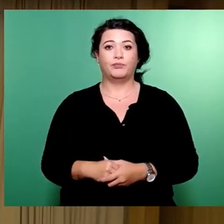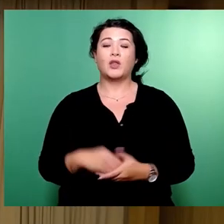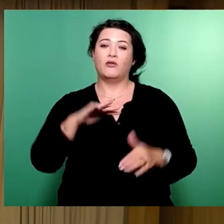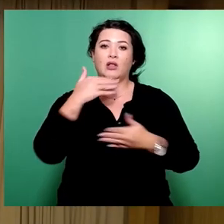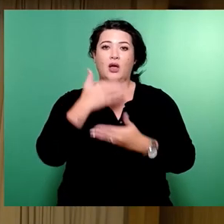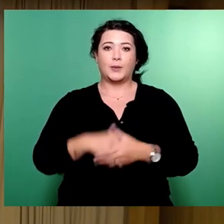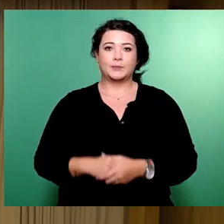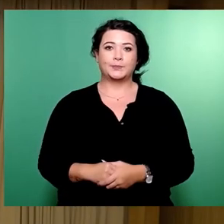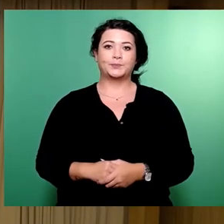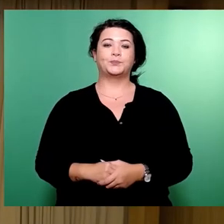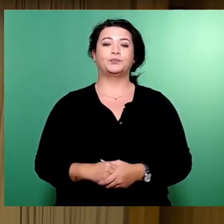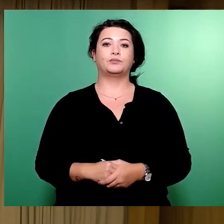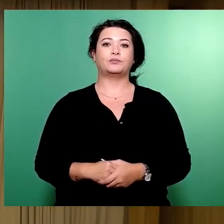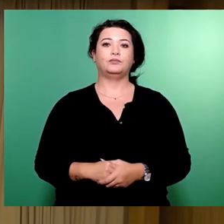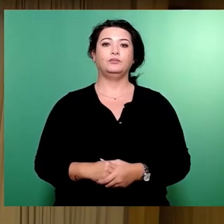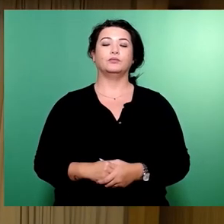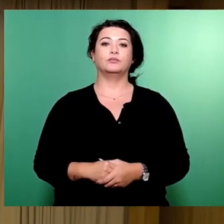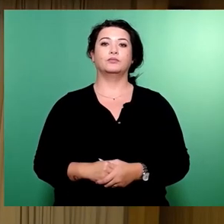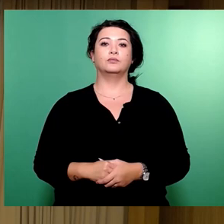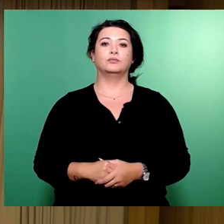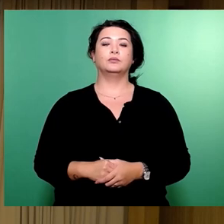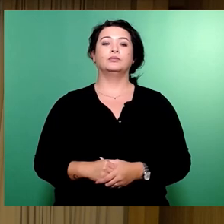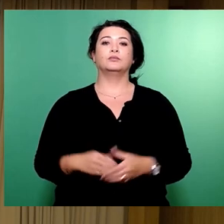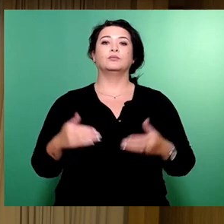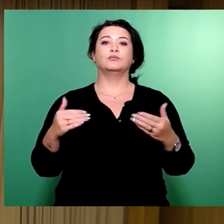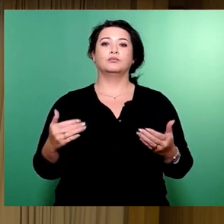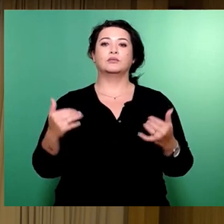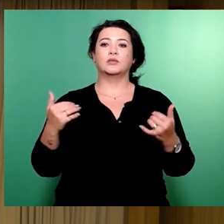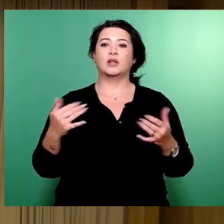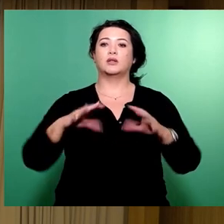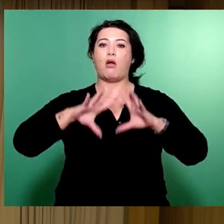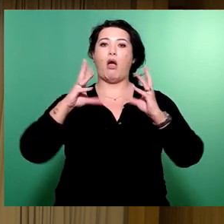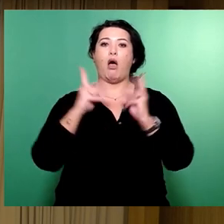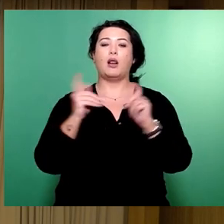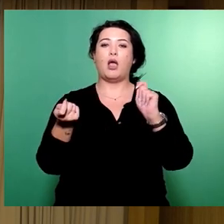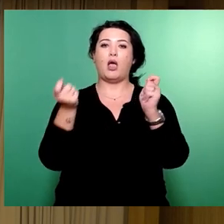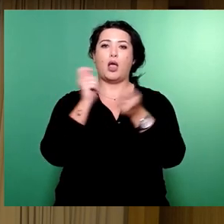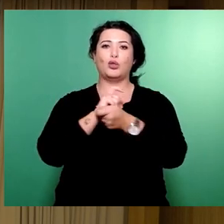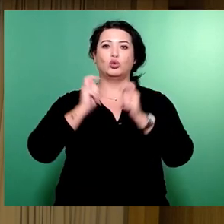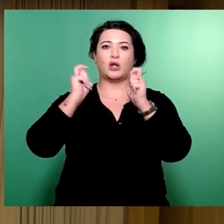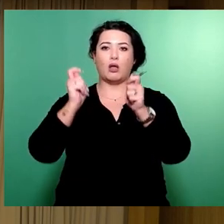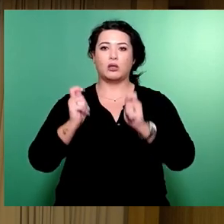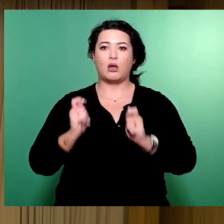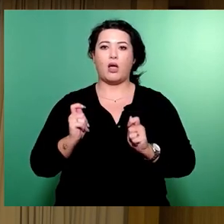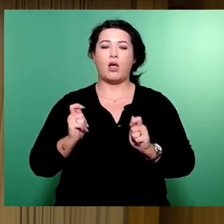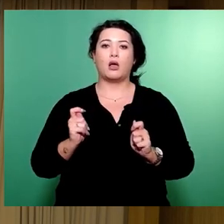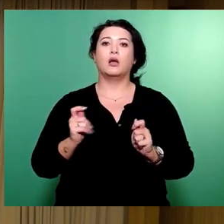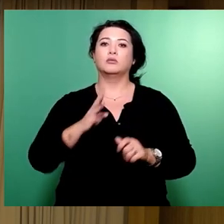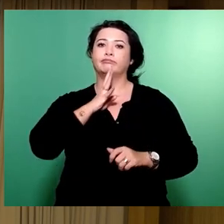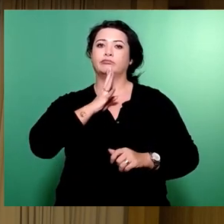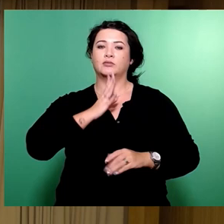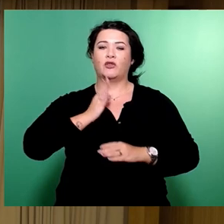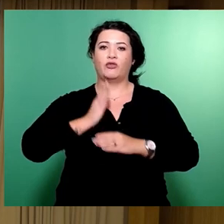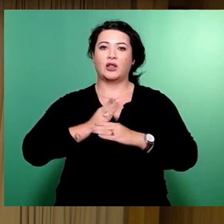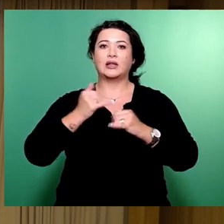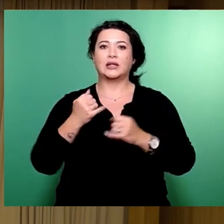So, damit sind alle Änderungsanträge eingebracht. Wir steigen in die Fraktionsrunde ein. Fraktion Die Linke, Herr